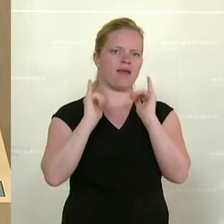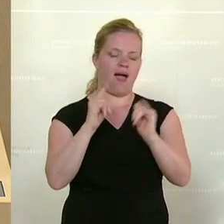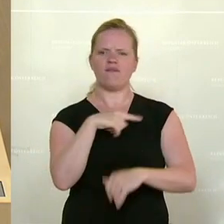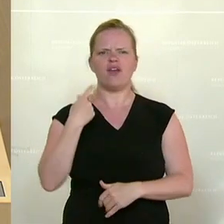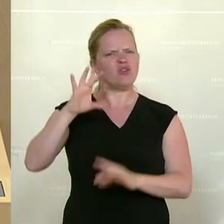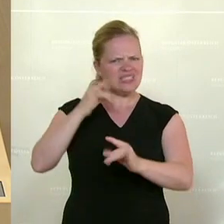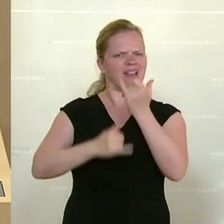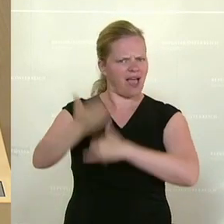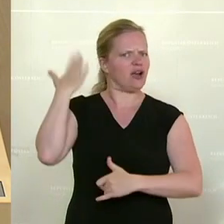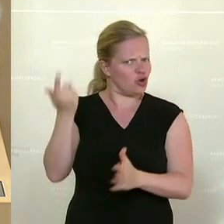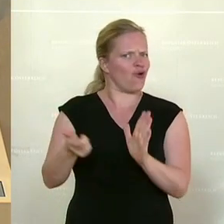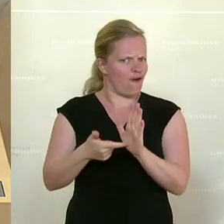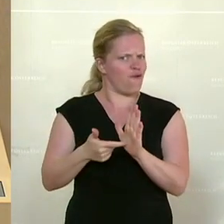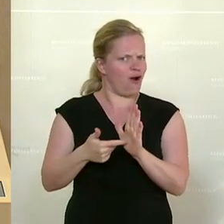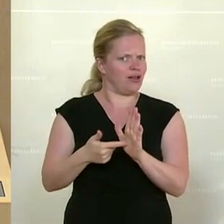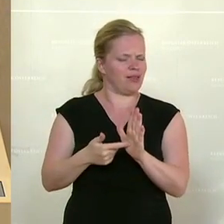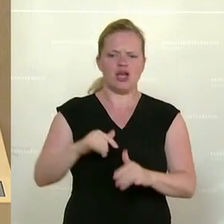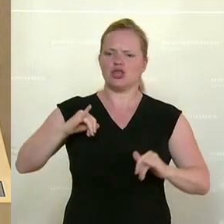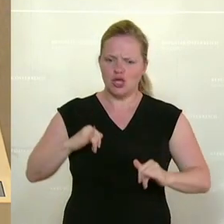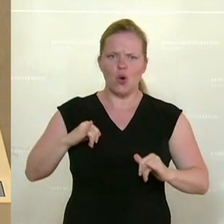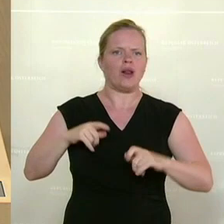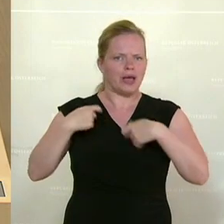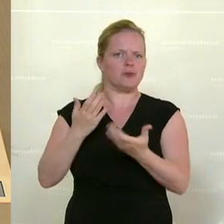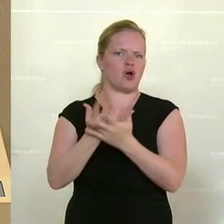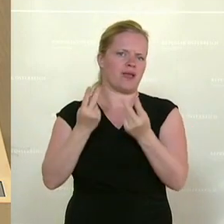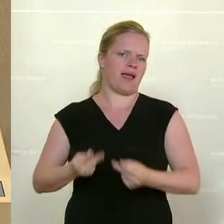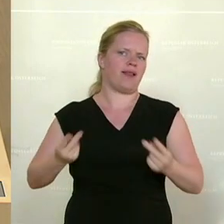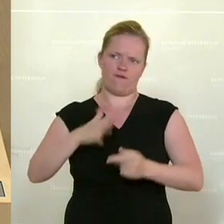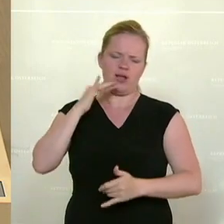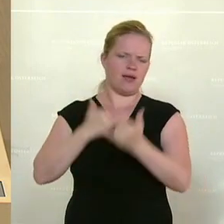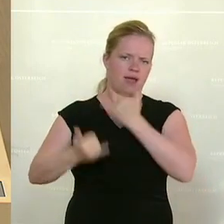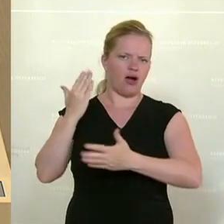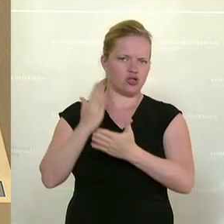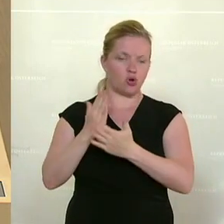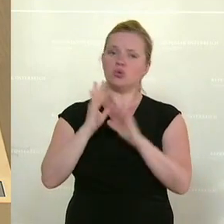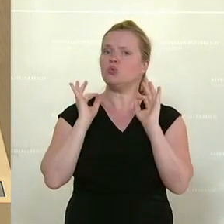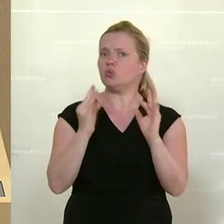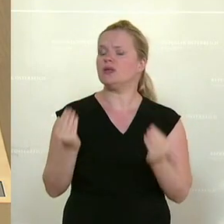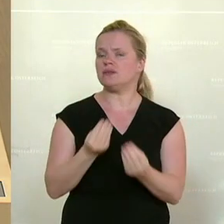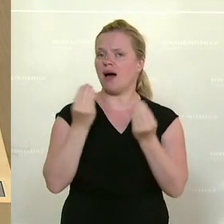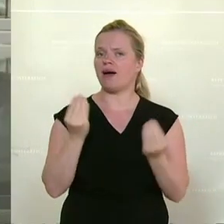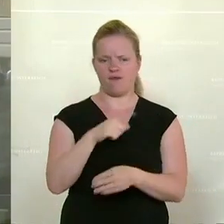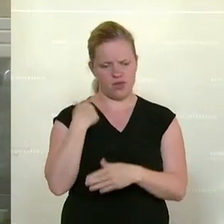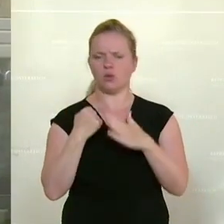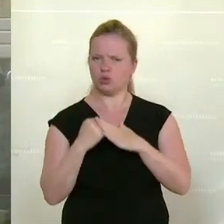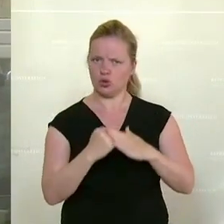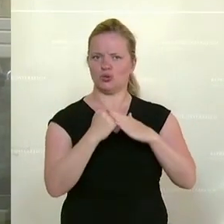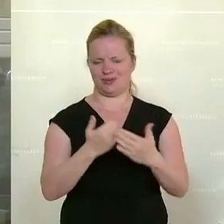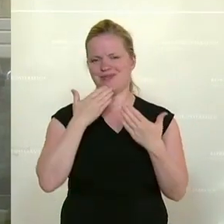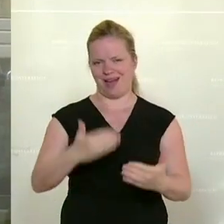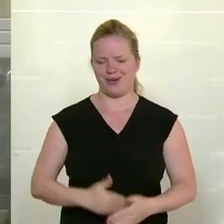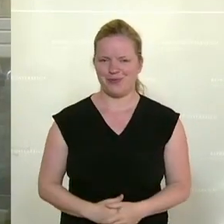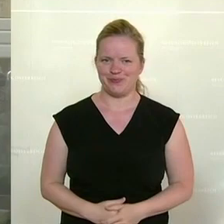wir haben das vor zehn Jahren schon gefordert, in Tirol gibt es etwas Ähnliches auch seit vielen Jahren, eine gute Geschichte, wir werden es unterstützen und danke.